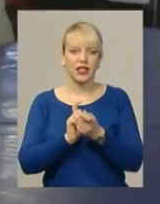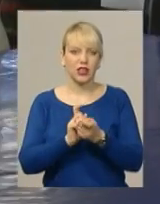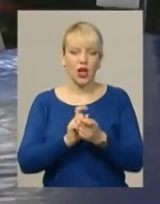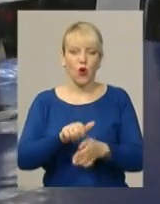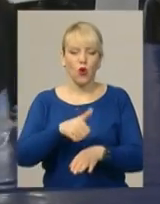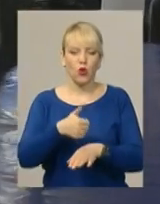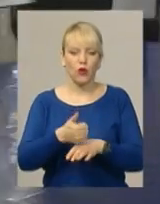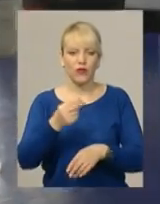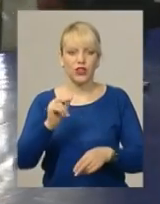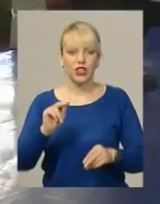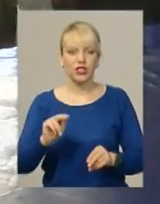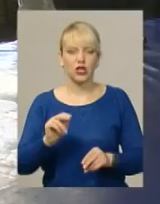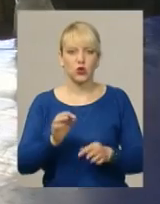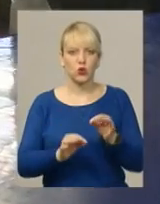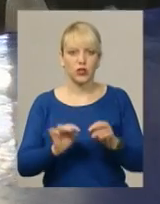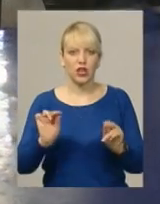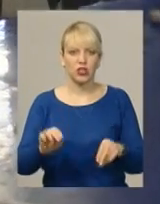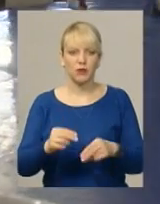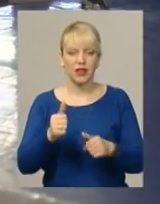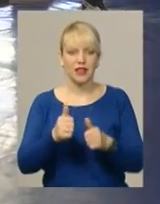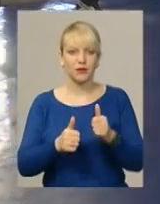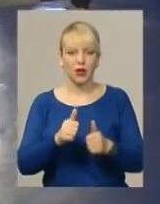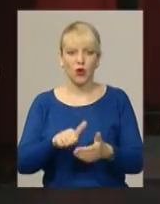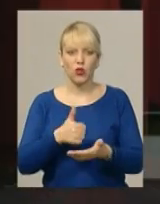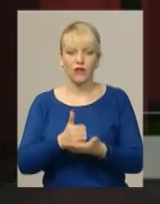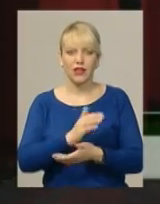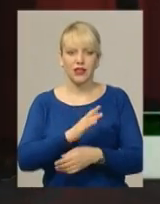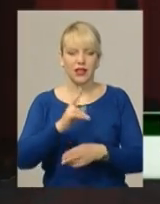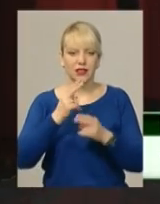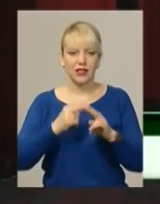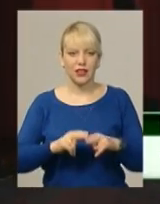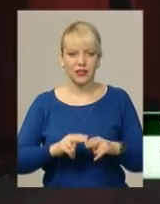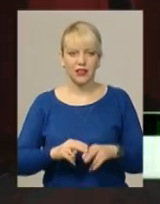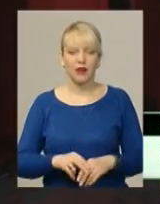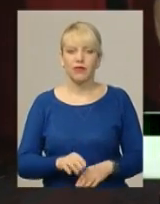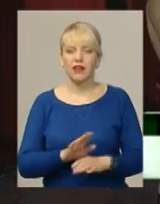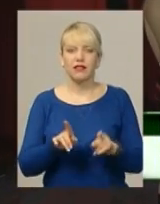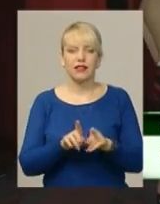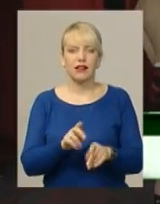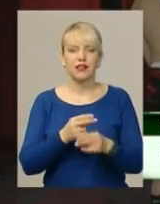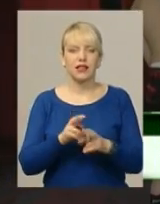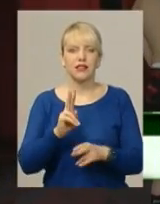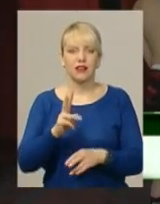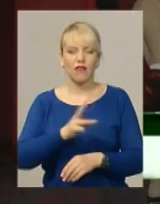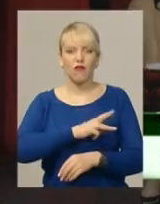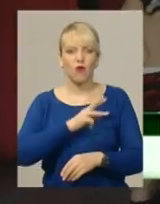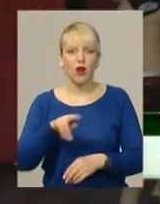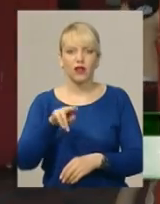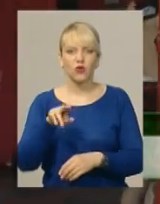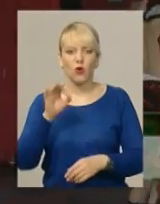суддя чемпіонату Вадим Подручняк стверджує, на змаганнях не техніка головне. Не так техніка, як воля до перемоги і